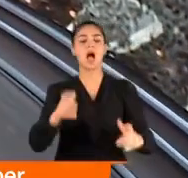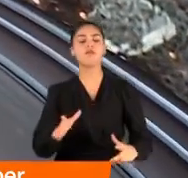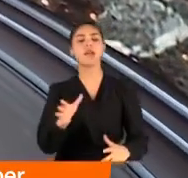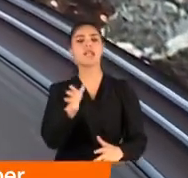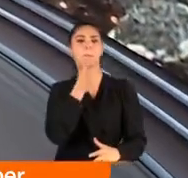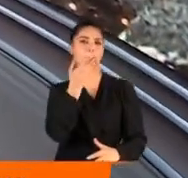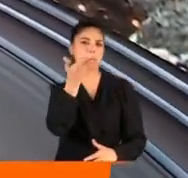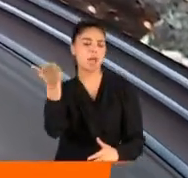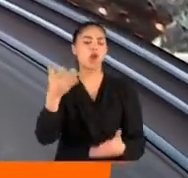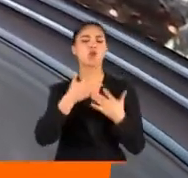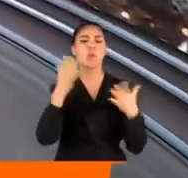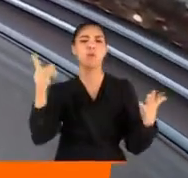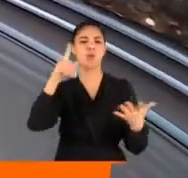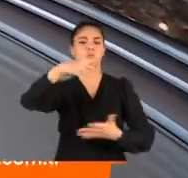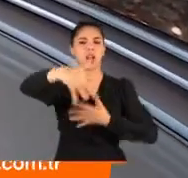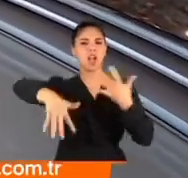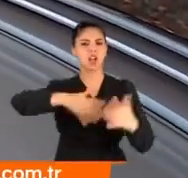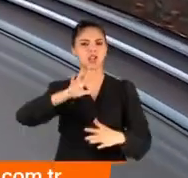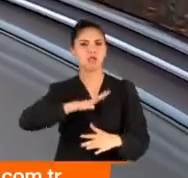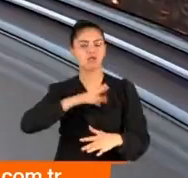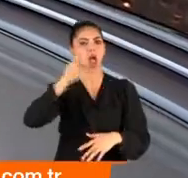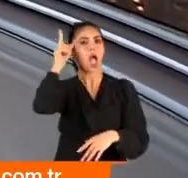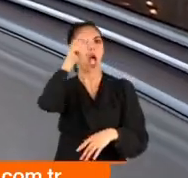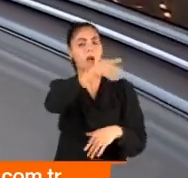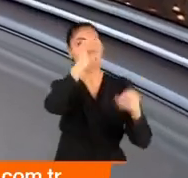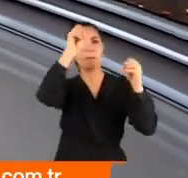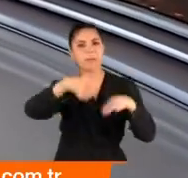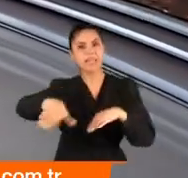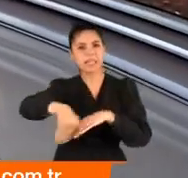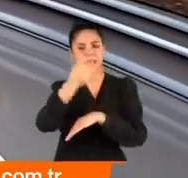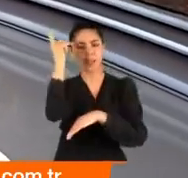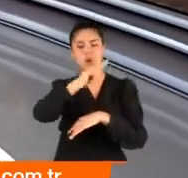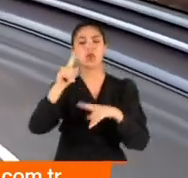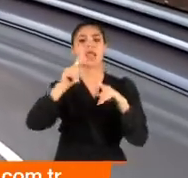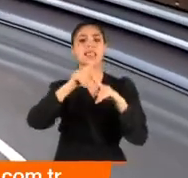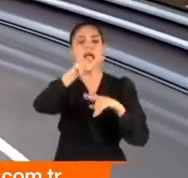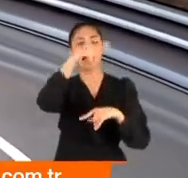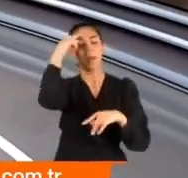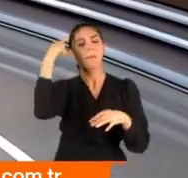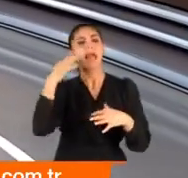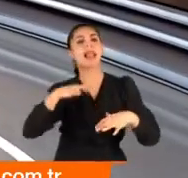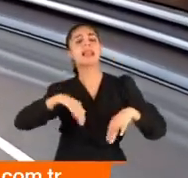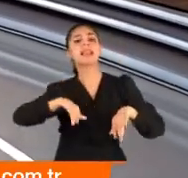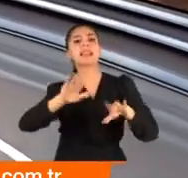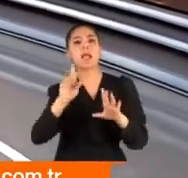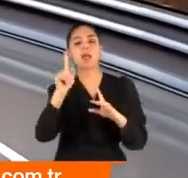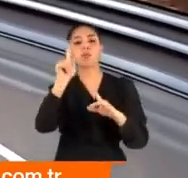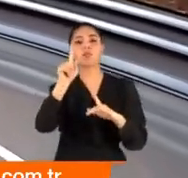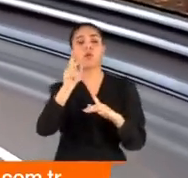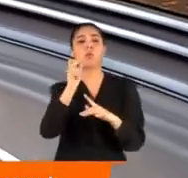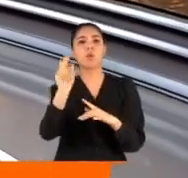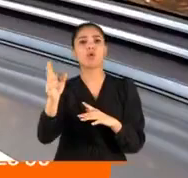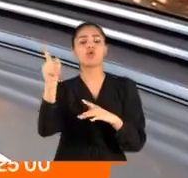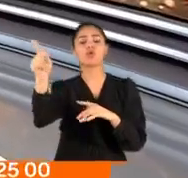Afganistan'da biliyorsunuz büyük bir kaos var. Bir yanda Amerikan'ı bırakıp gitmesi, diğer yanda Taliban belirsizliği ve ortadaki büyük boşlukta